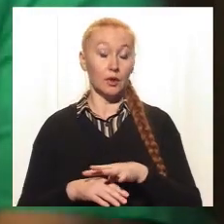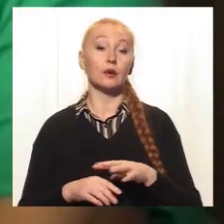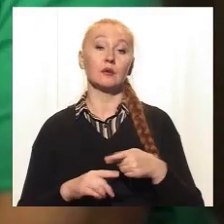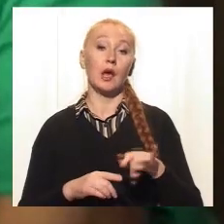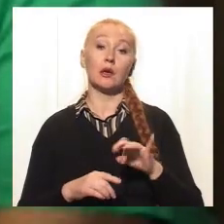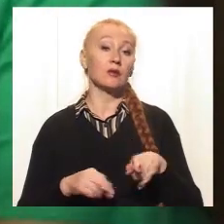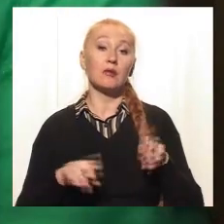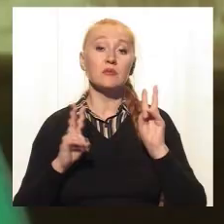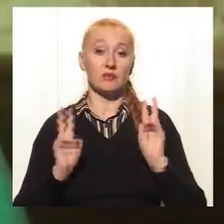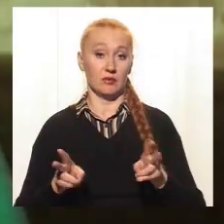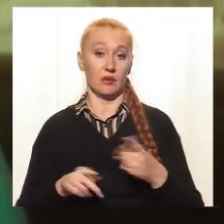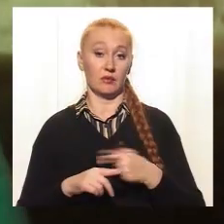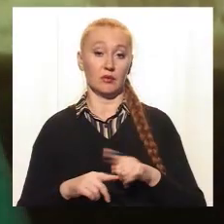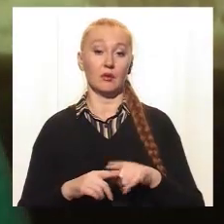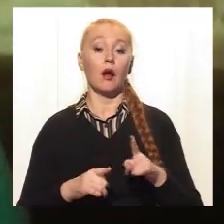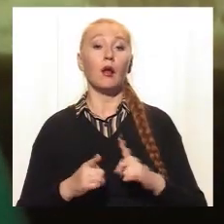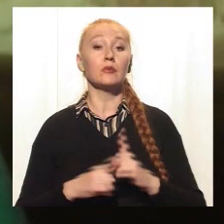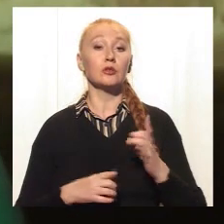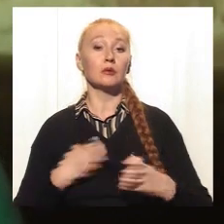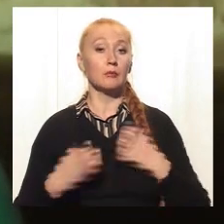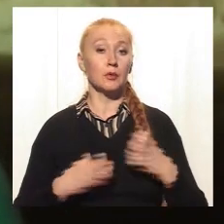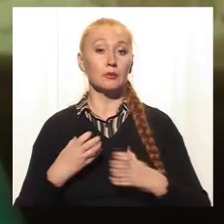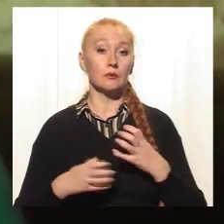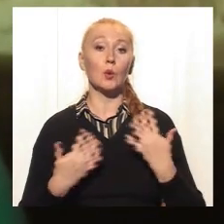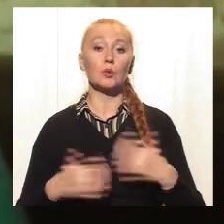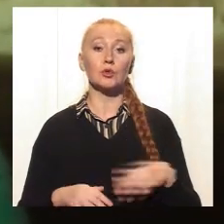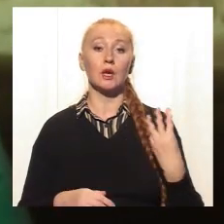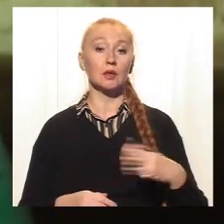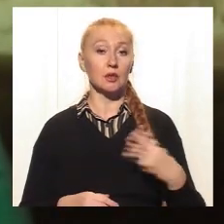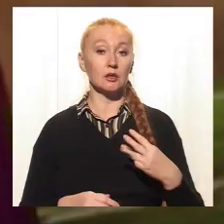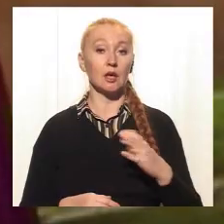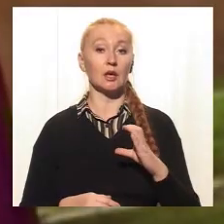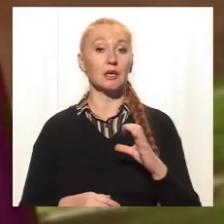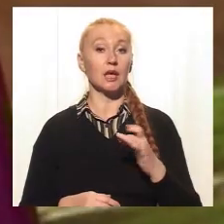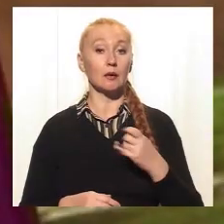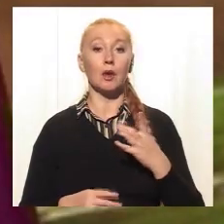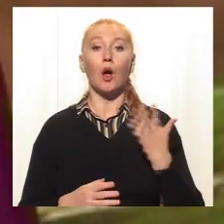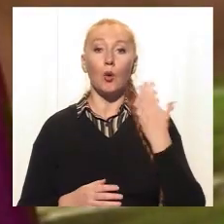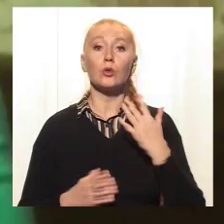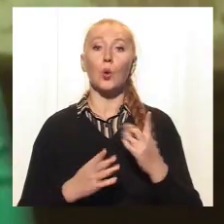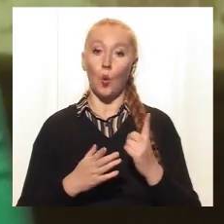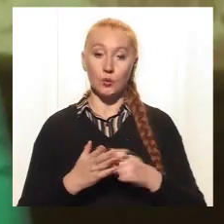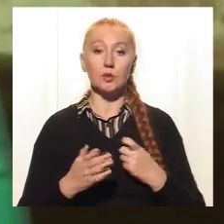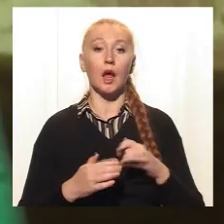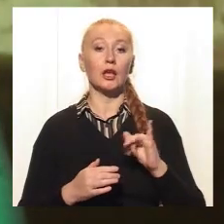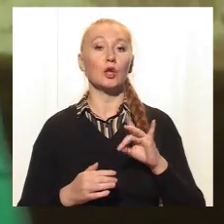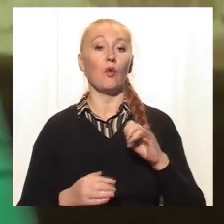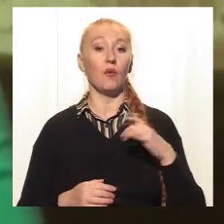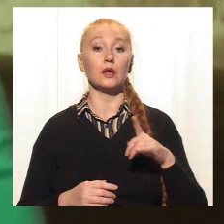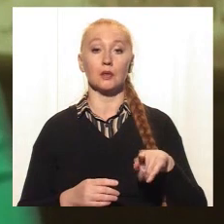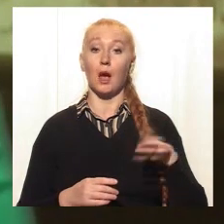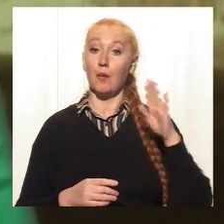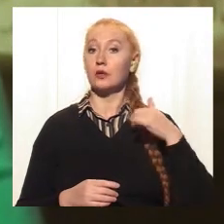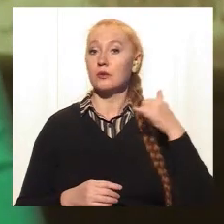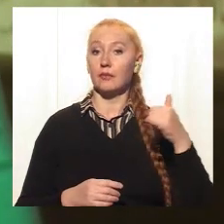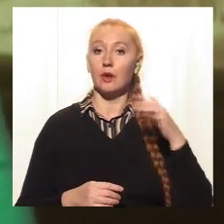Інна каже, про це й не здогадувалася. Хвилюватися почали, це вже 30 серпня, коли вже узнали, Іловайськ. Клубці дзвонили до